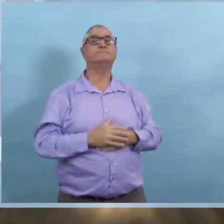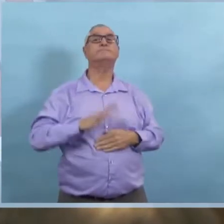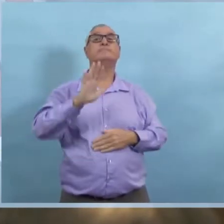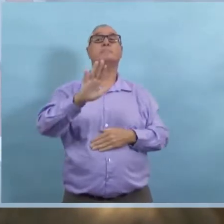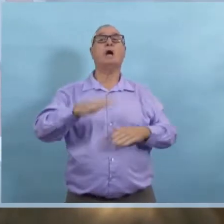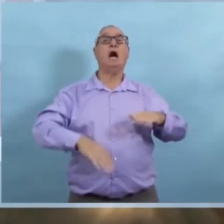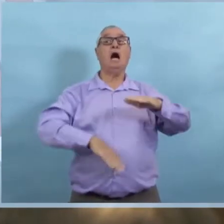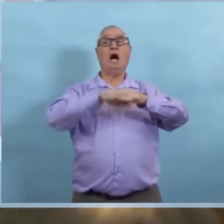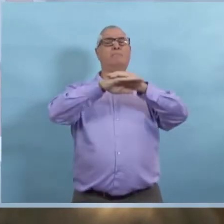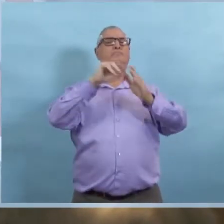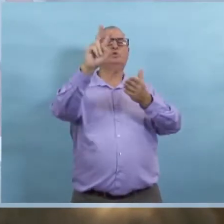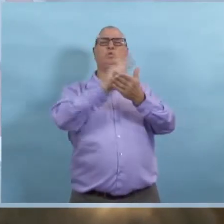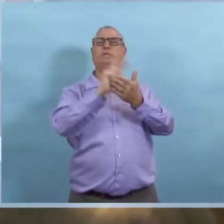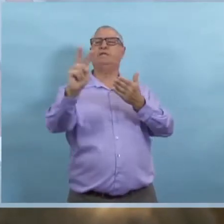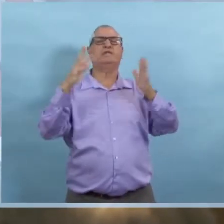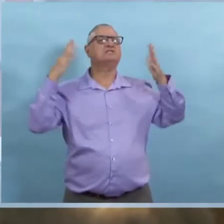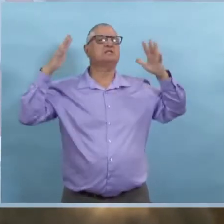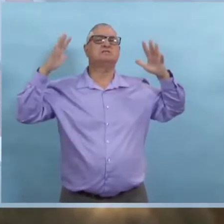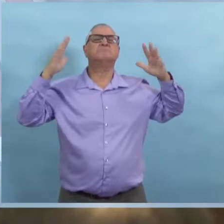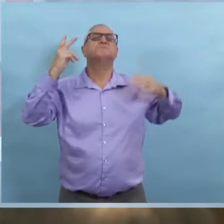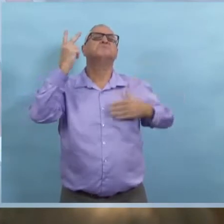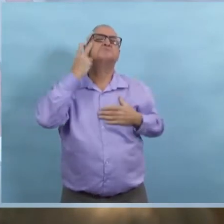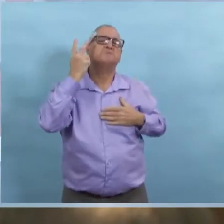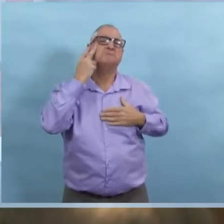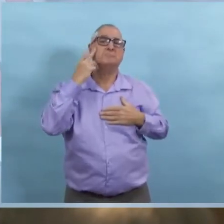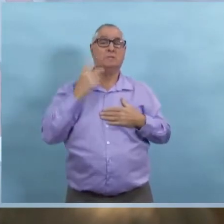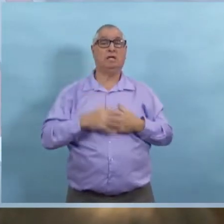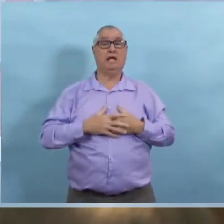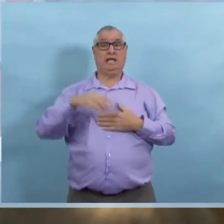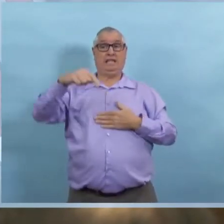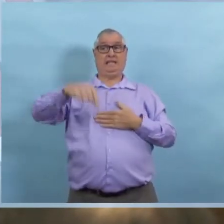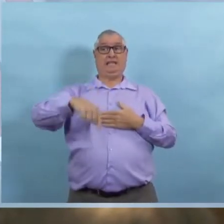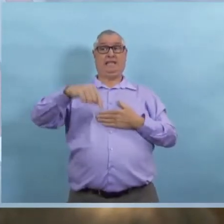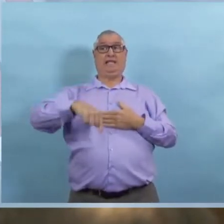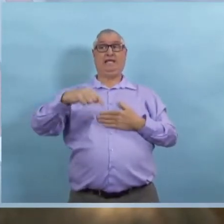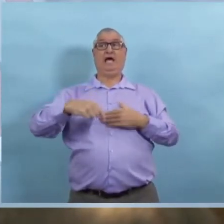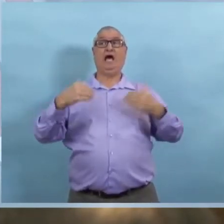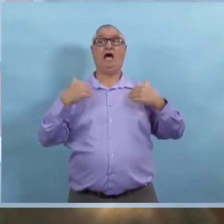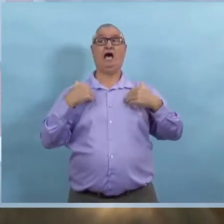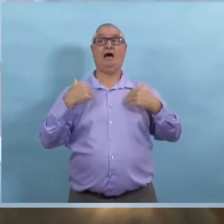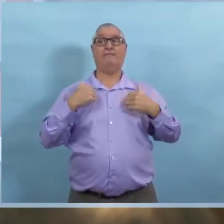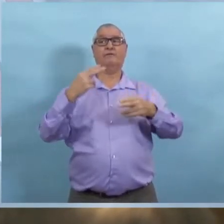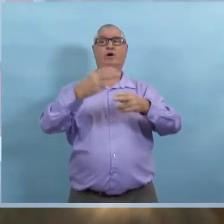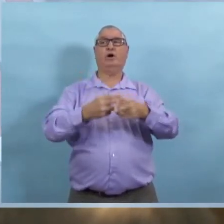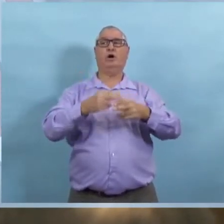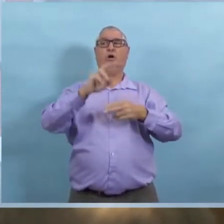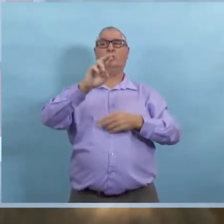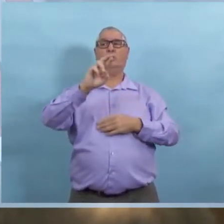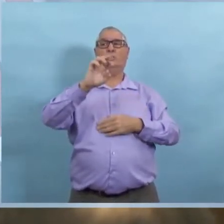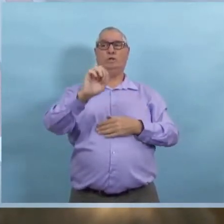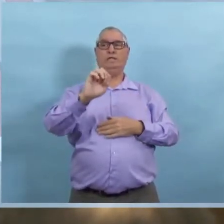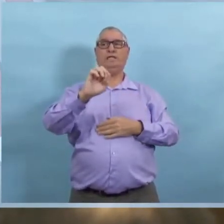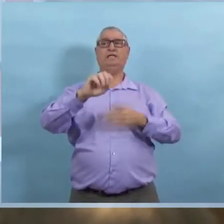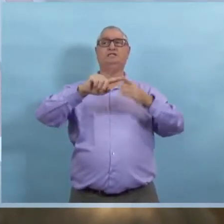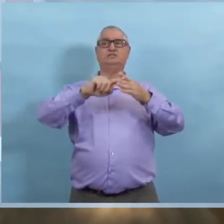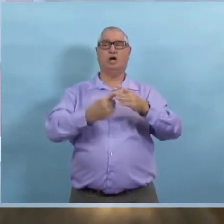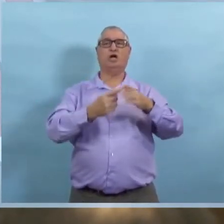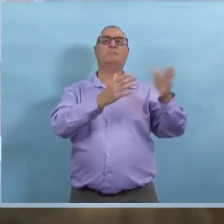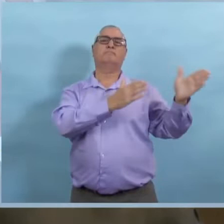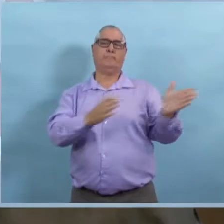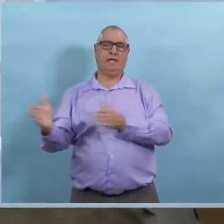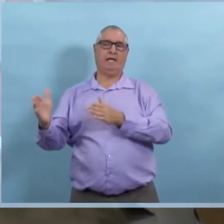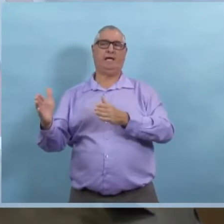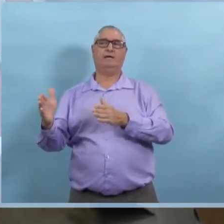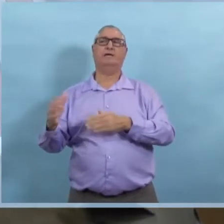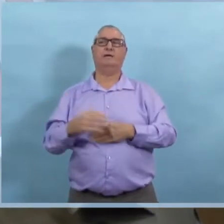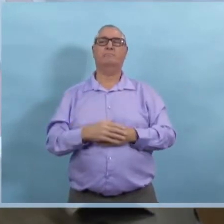deux semaines où on demande du soutien supplémentaire de la part de la population. Nous avons montré clairement que notre plan de relance est là